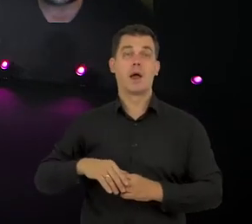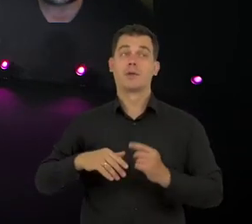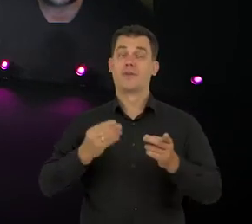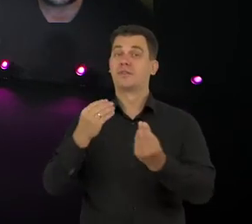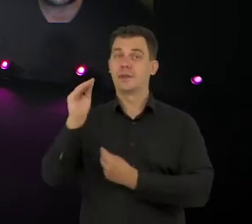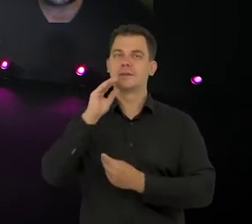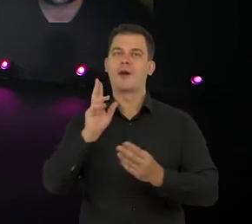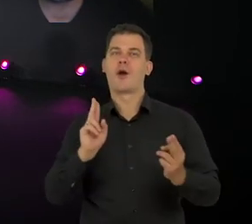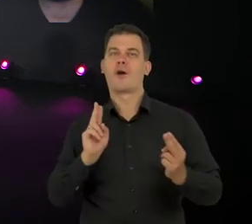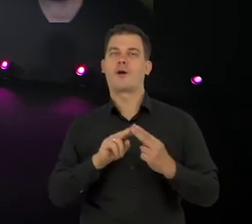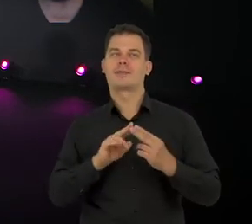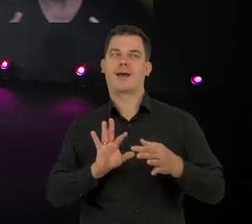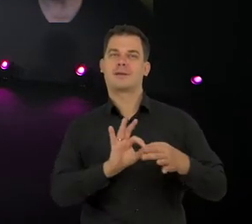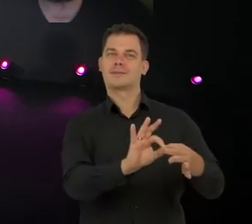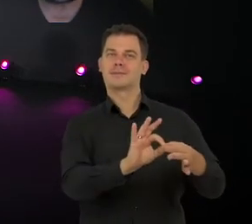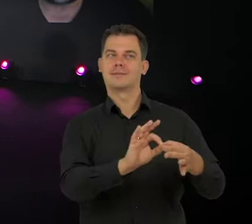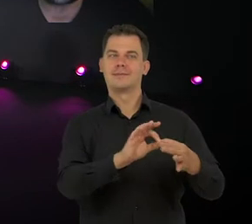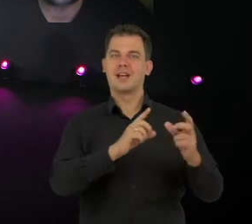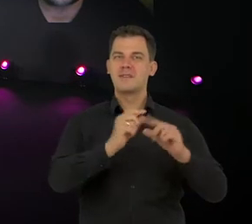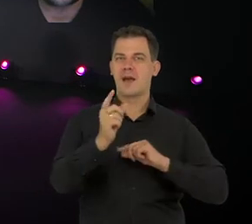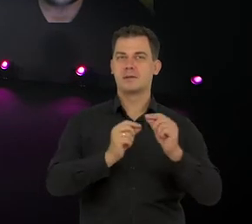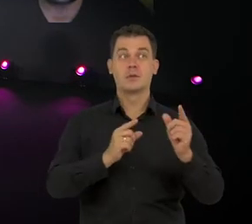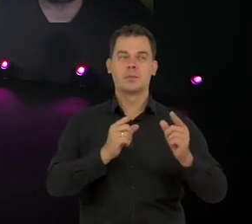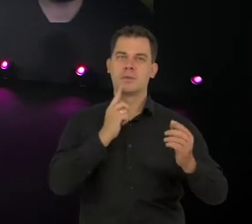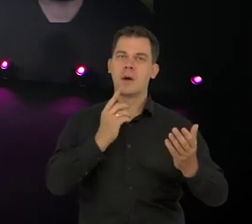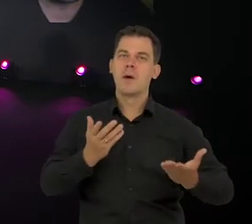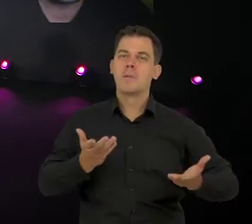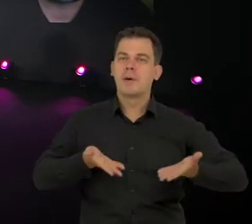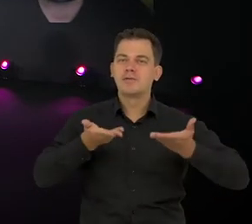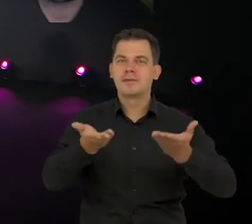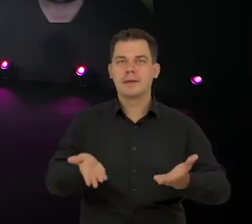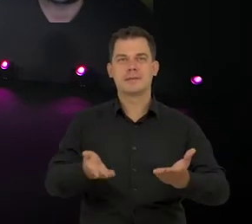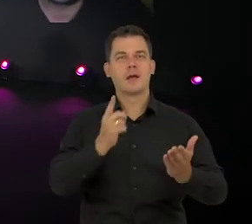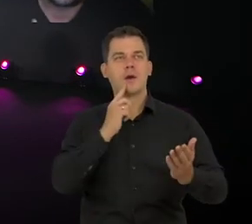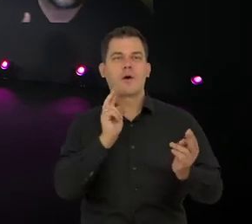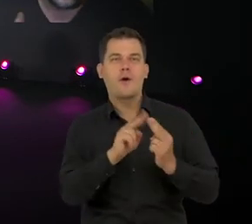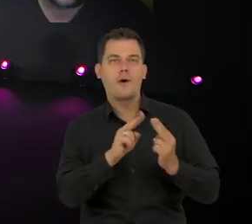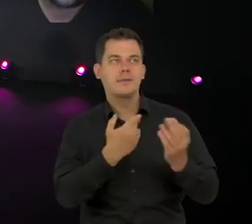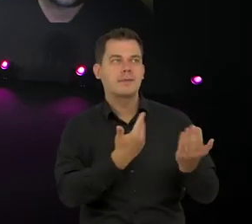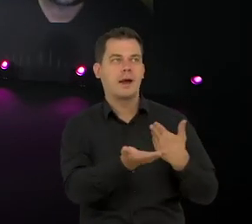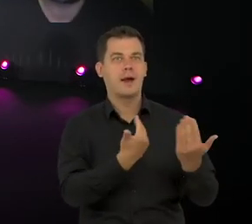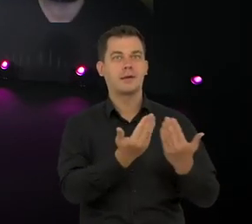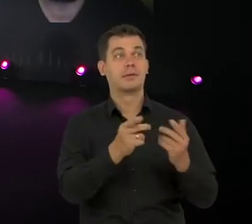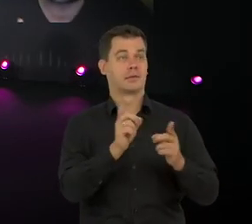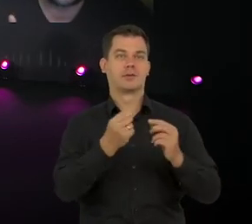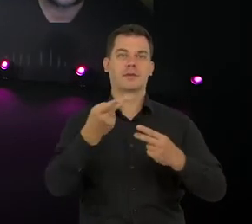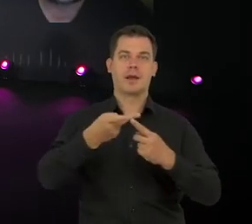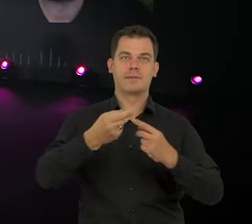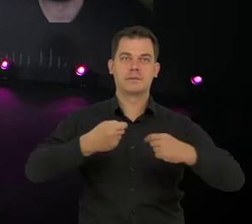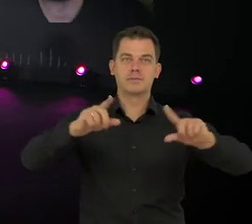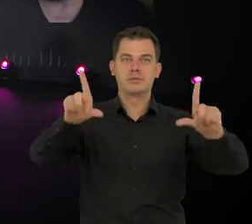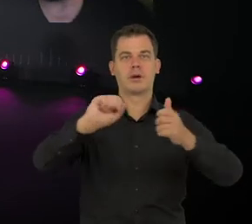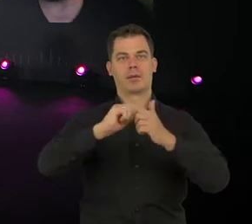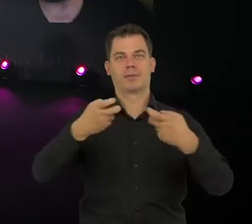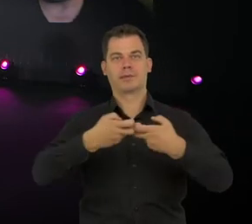relację z celebrytami. Czyli ci celebryci poświęcają im uwagę, są blisko, jesteśmy w ich domach,